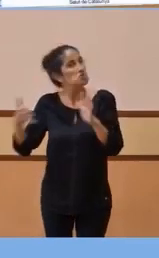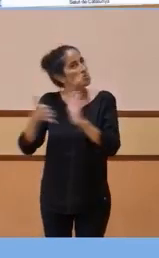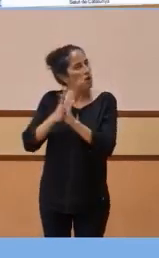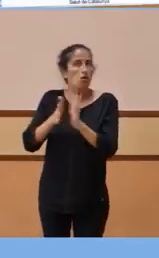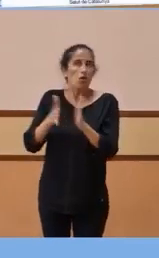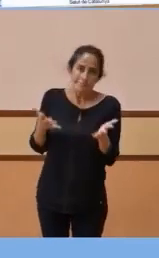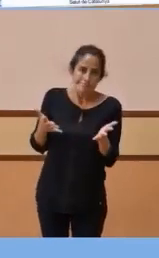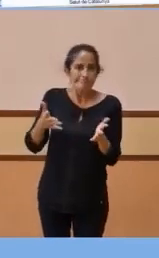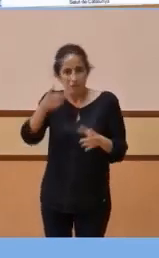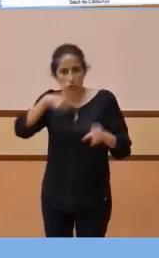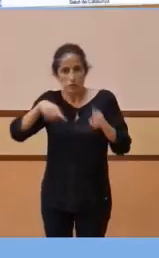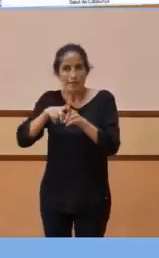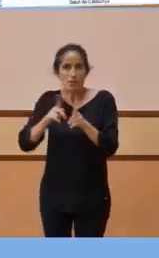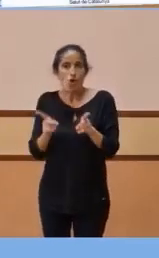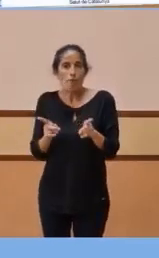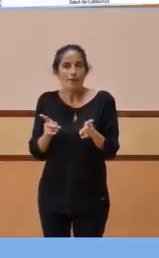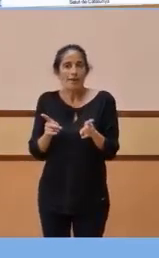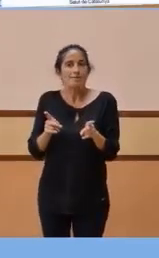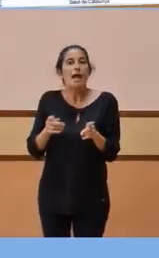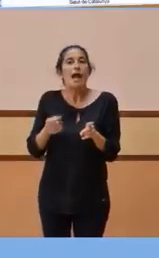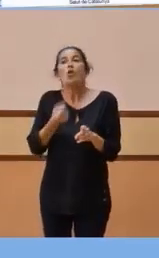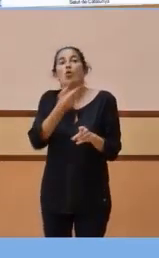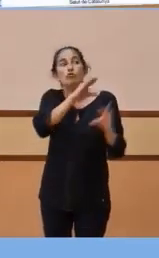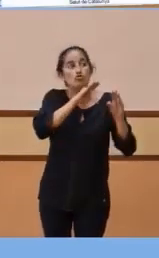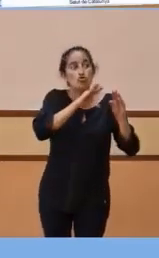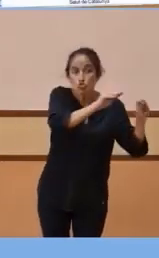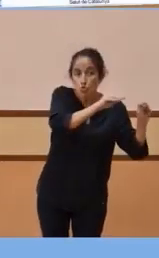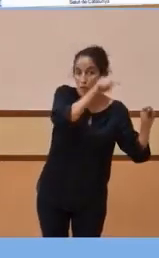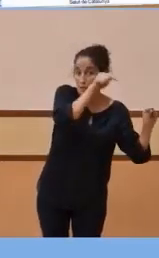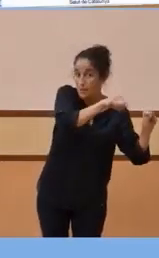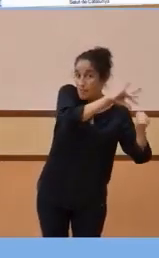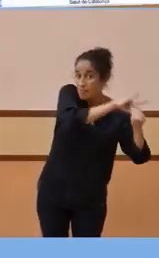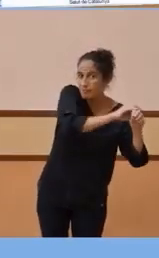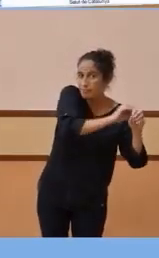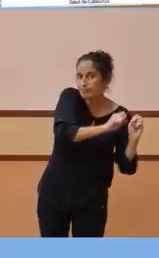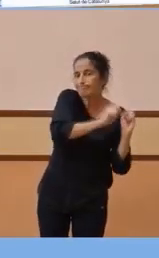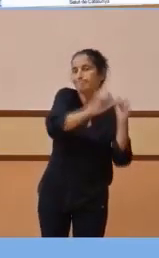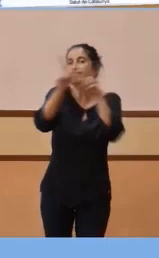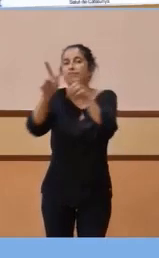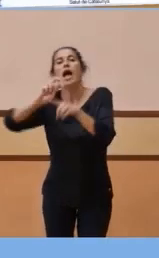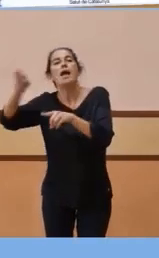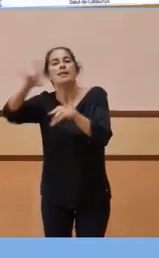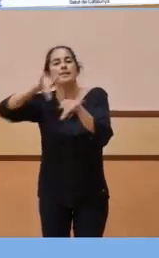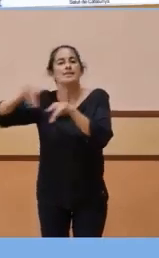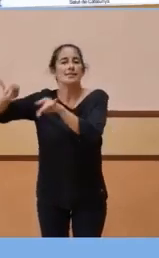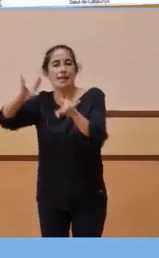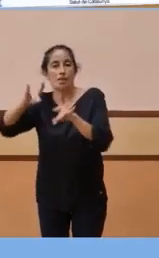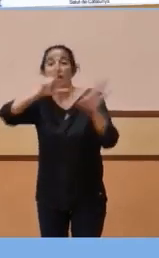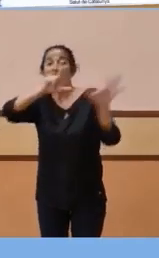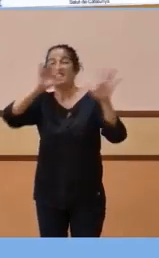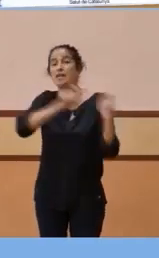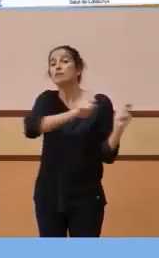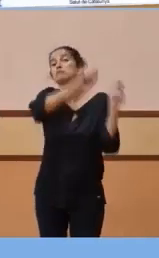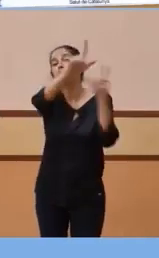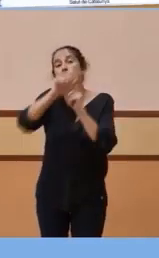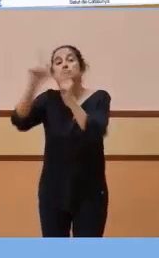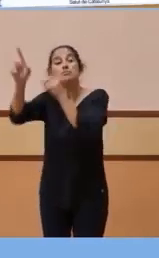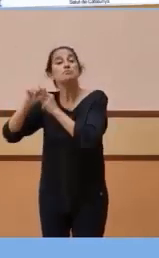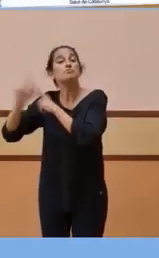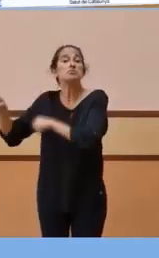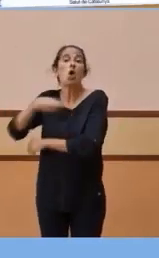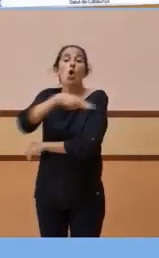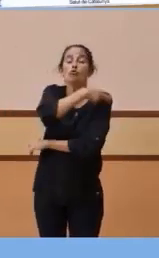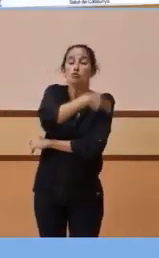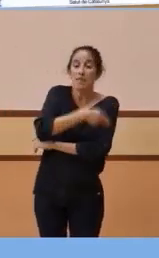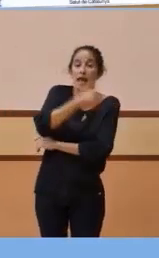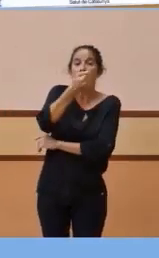de fer alguns trasllats d'usuaris d'aquest territori i altres territoris. Bàsicament, aquests 70 trasllats han estat entre l'Hospital